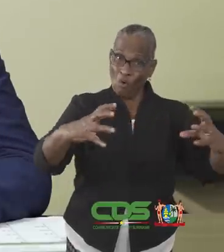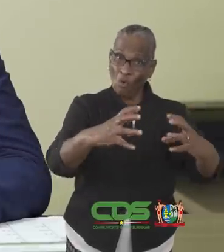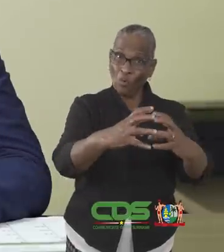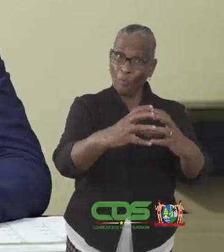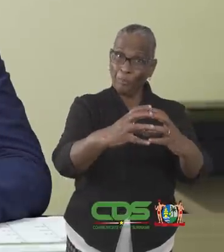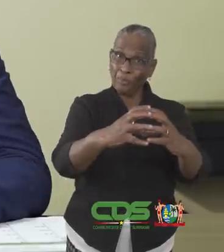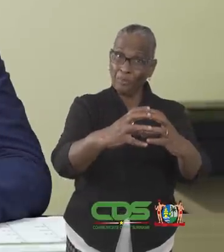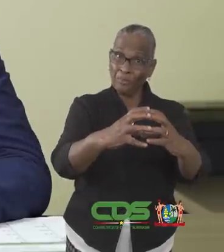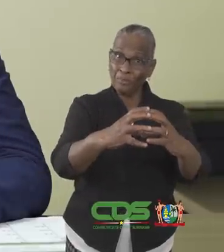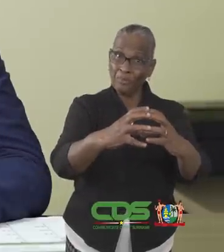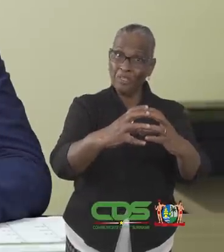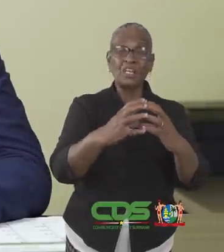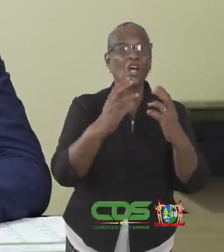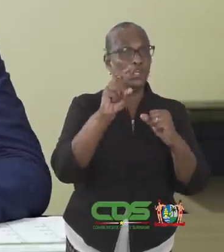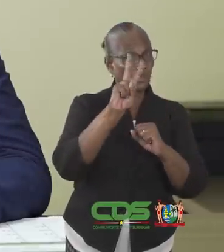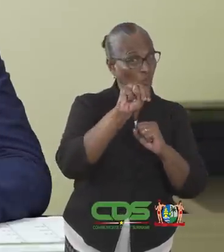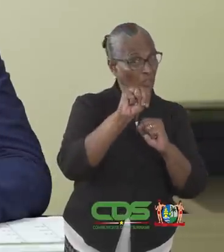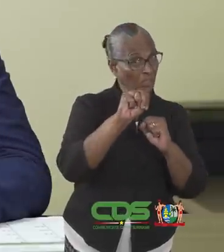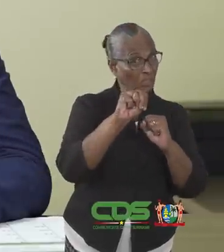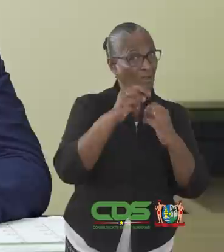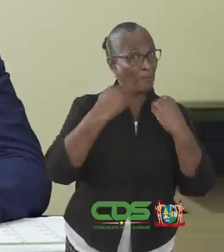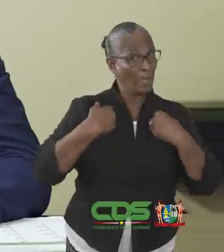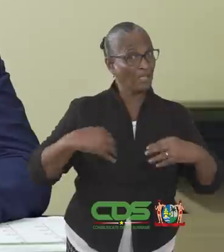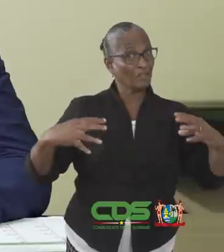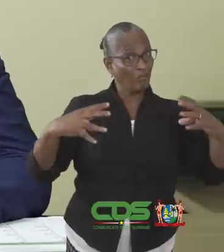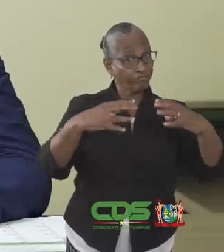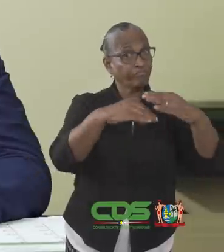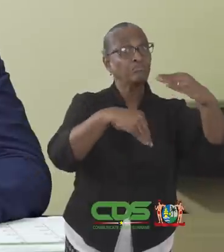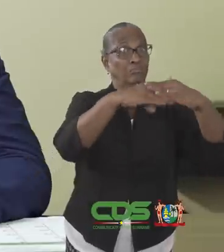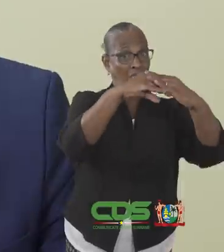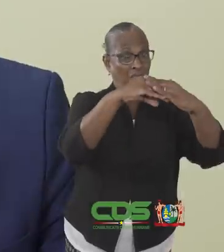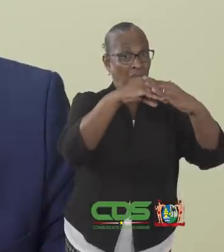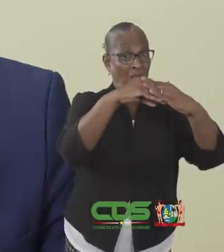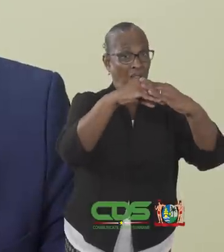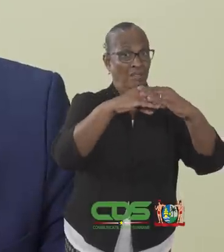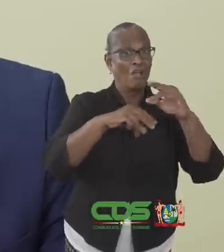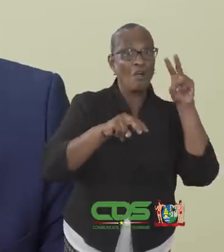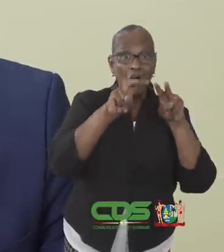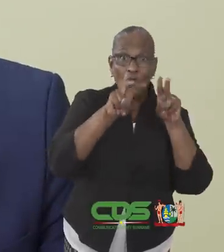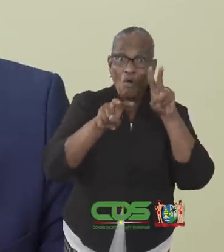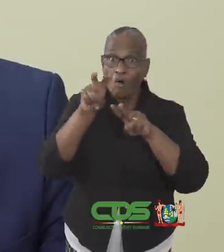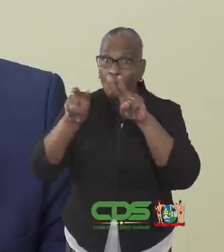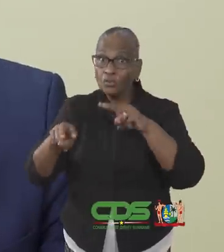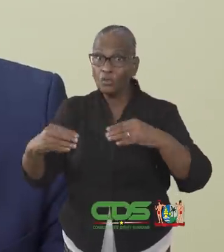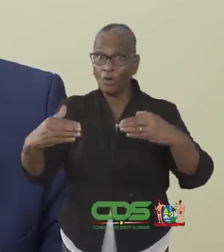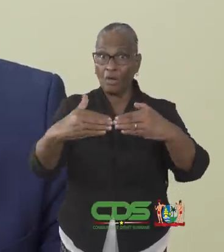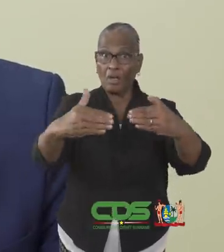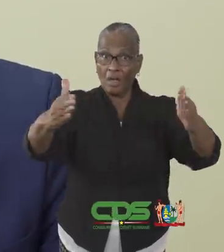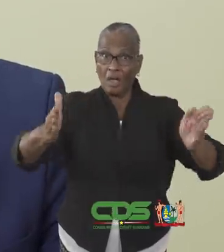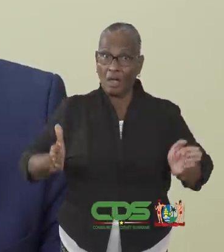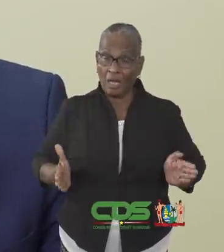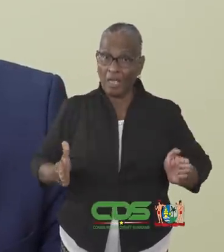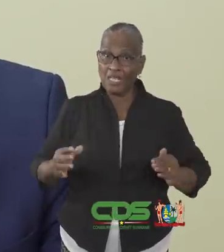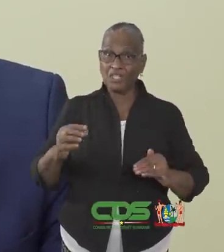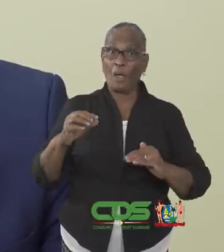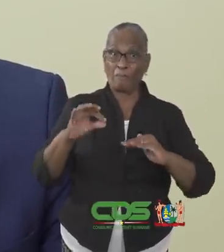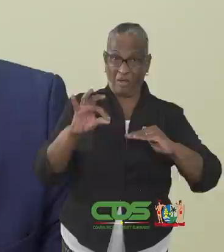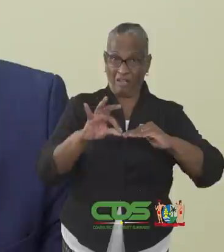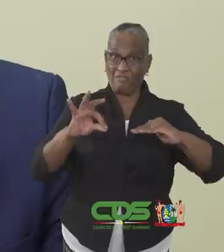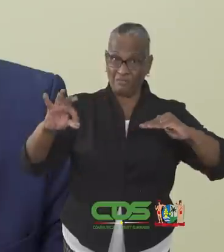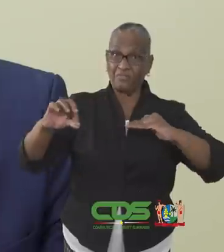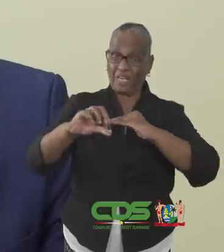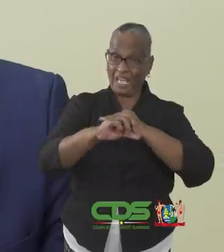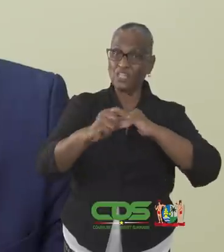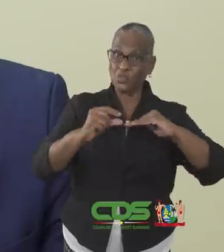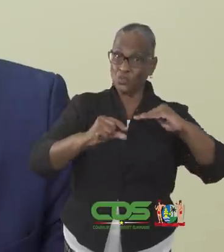geldt voor groepen van groter dan 20 personen. Daarnaast zal de controle van de grens van Frans